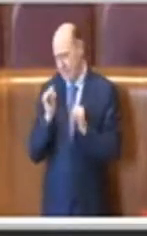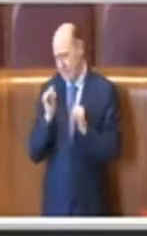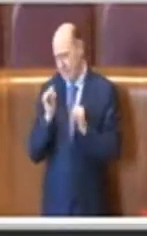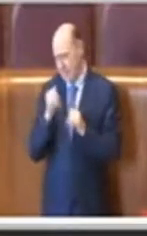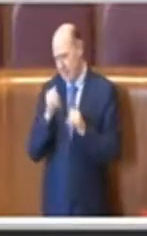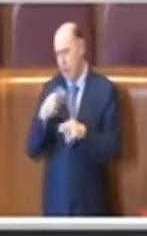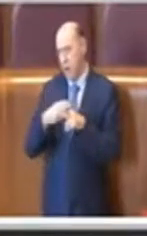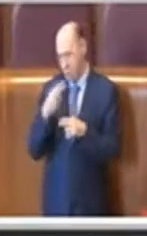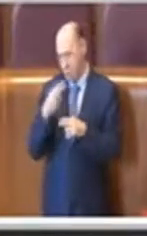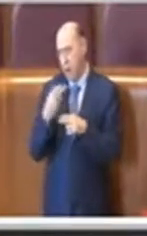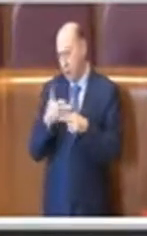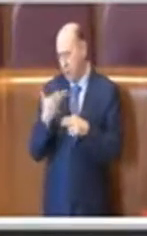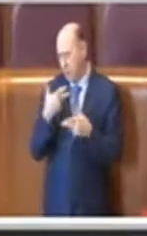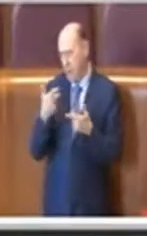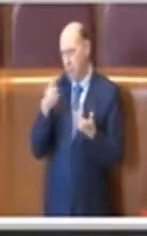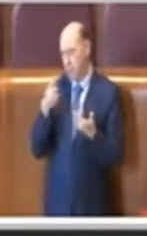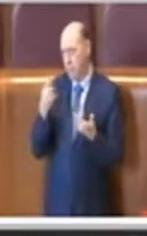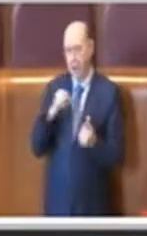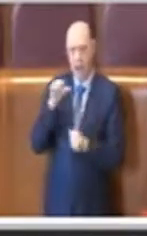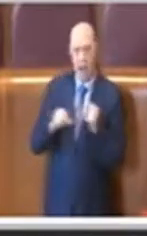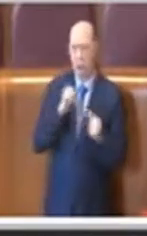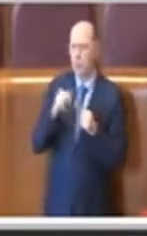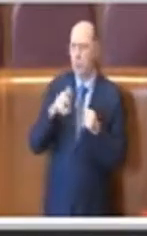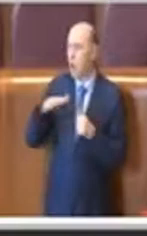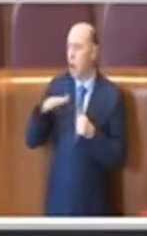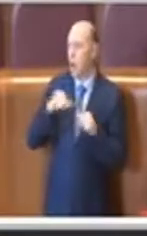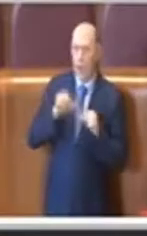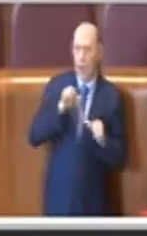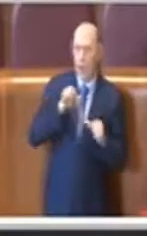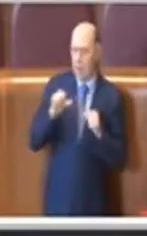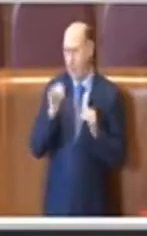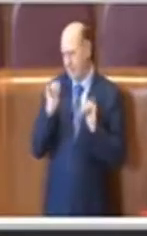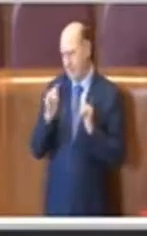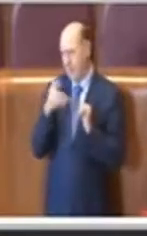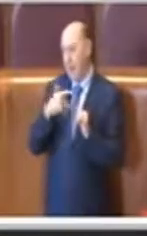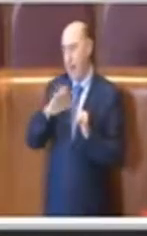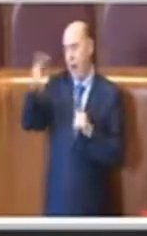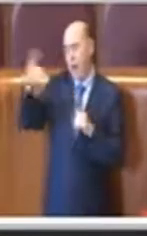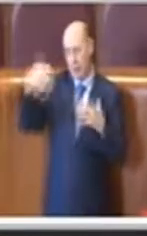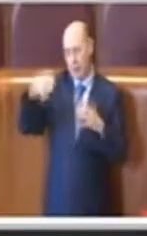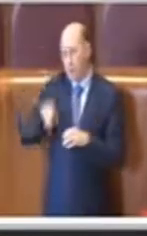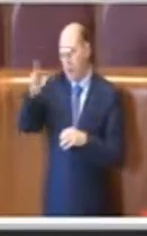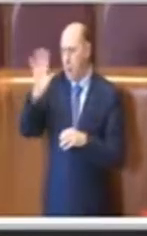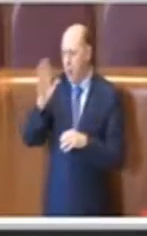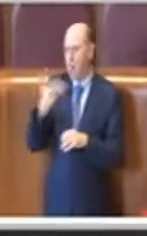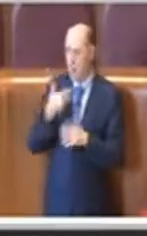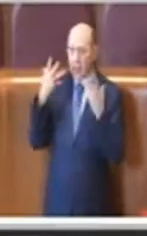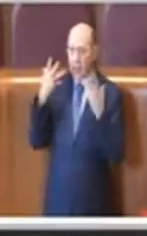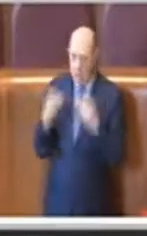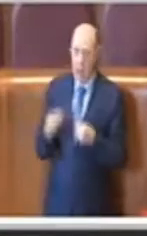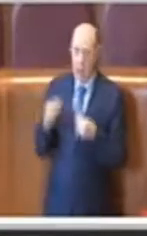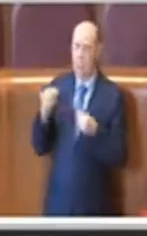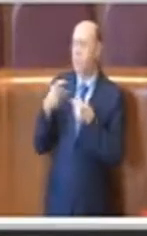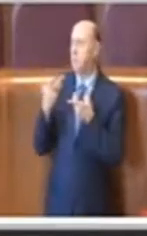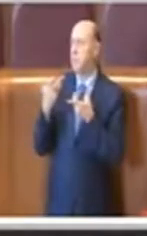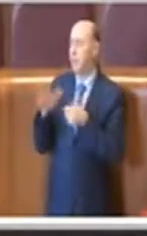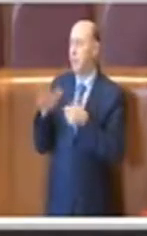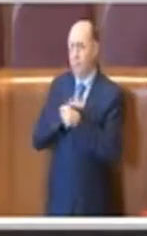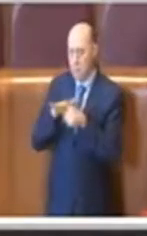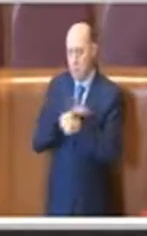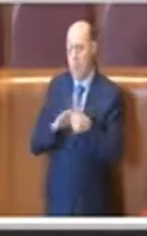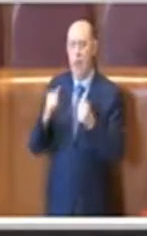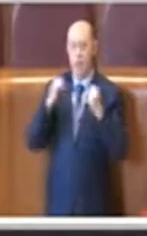città che ha più piani di zona rispetto a tutte le altre e in essa sono coinvolte tantissime famiglie e tantissimi cittadini quindi